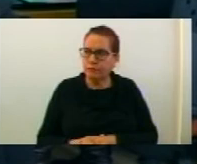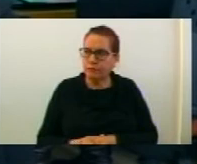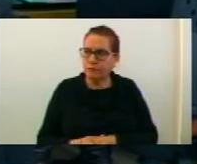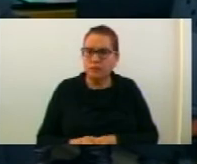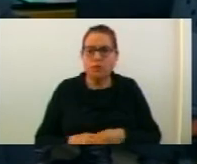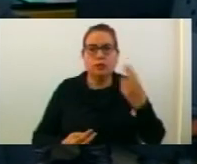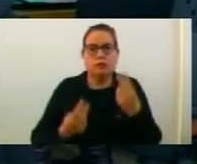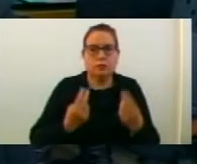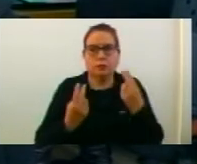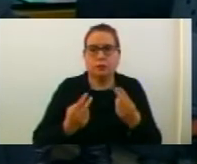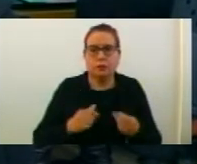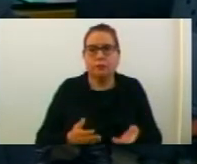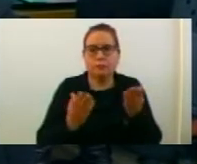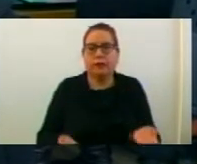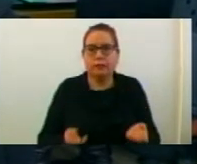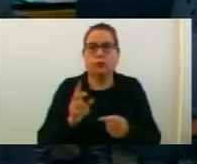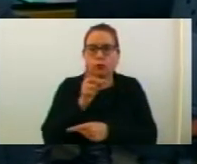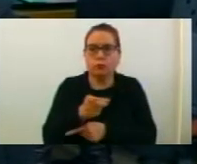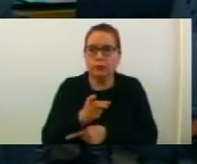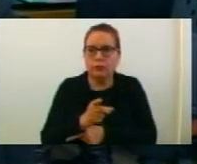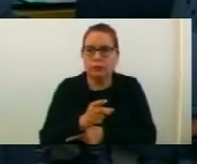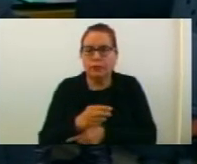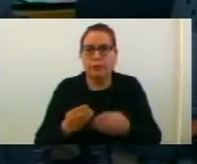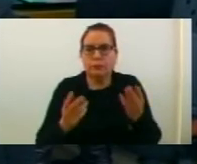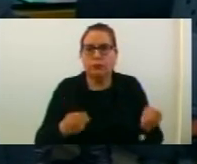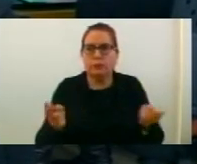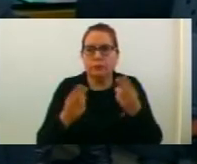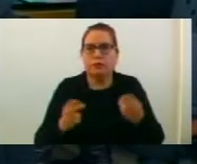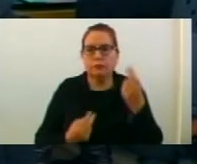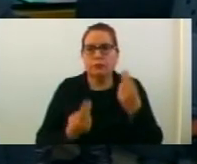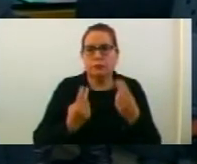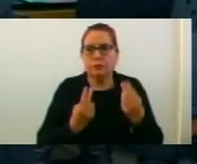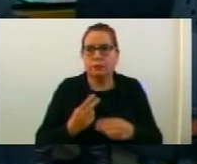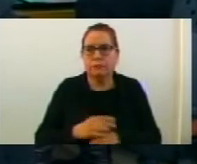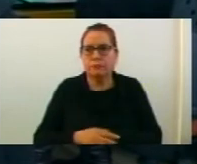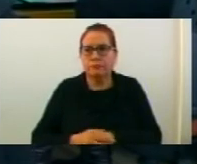Отврам претрас по предлог од луката и предлог од комисията. Дај некој ба разбор.